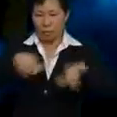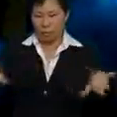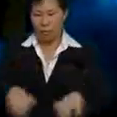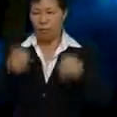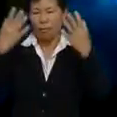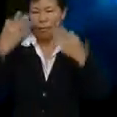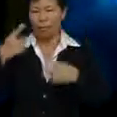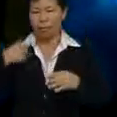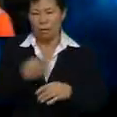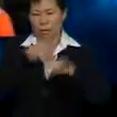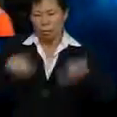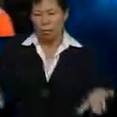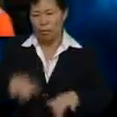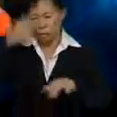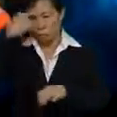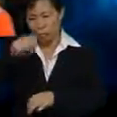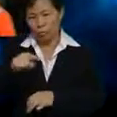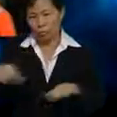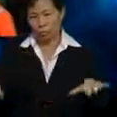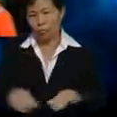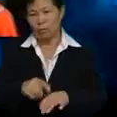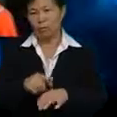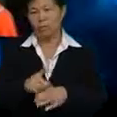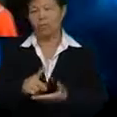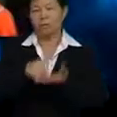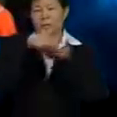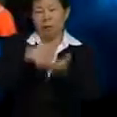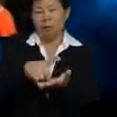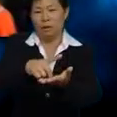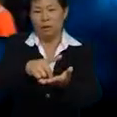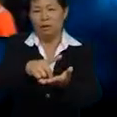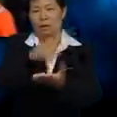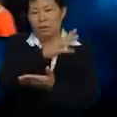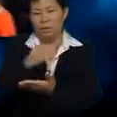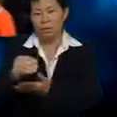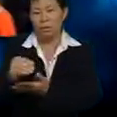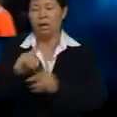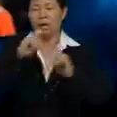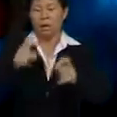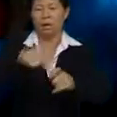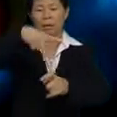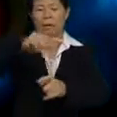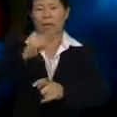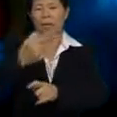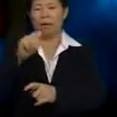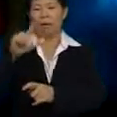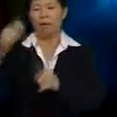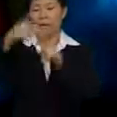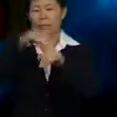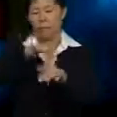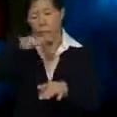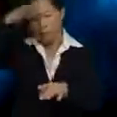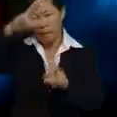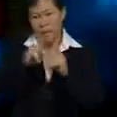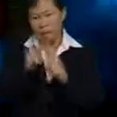banyak perkara Yang kita boleh buat Untuk Lakukan sedakah jariah Dan Menyampaikan Ataupun hadiah pahala Kepada arwah ibu ayah kita Yang